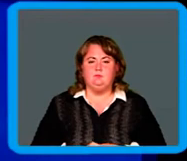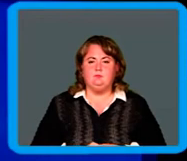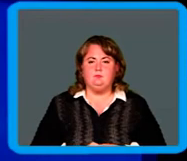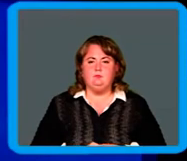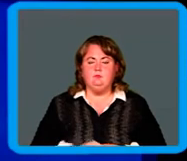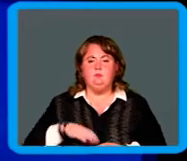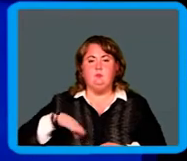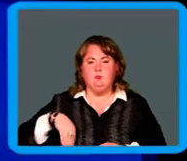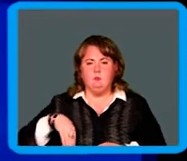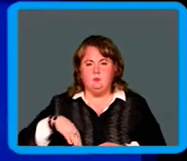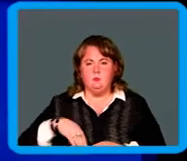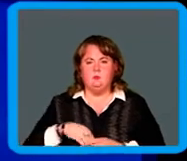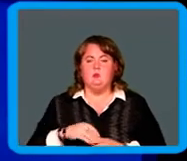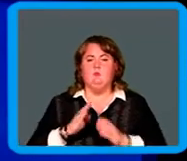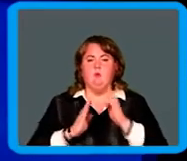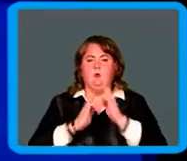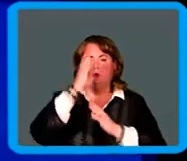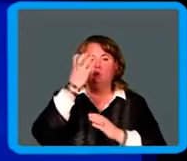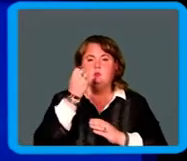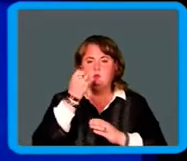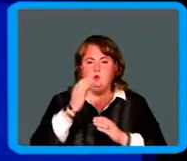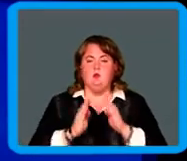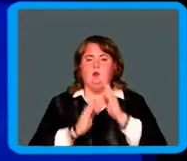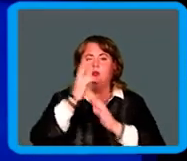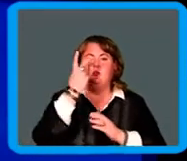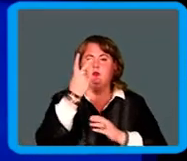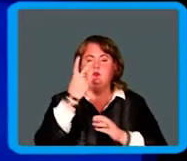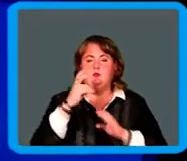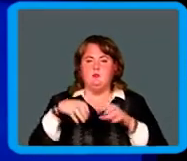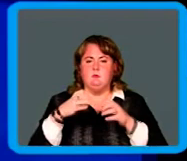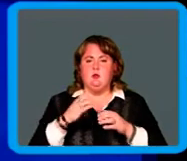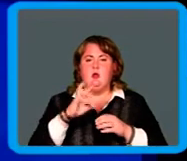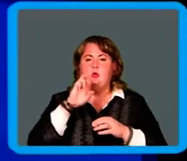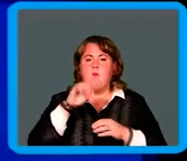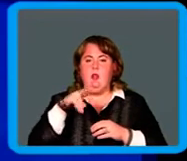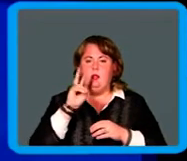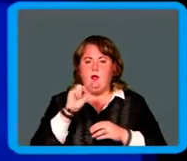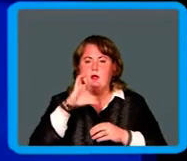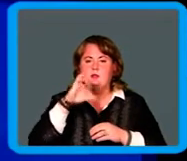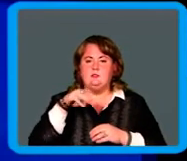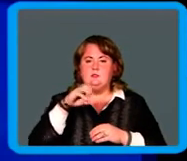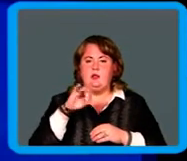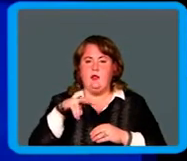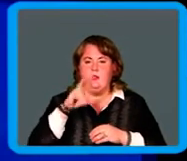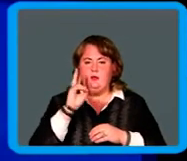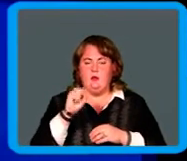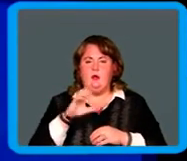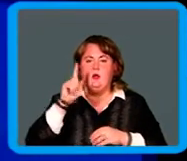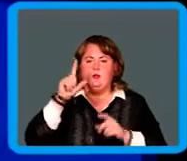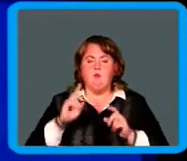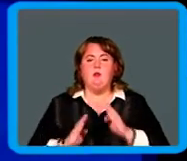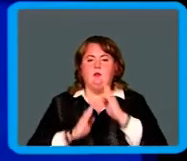Затем в космос летали еще две собаки. Это Белка и Стрелка. Но они уже полетели в